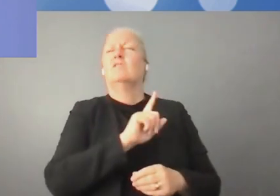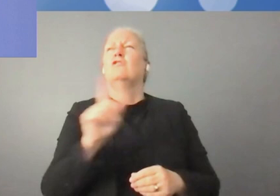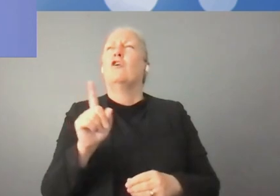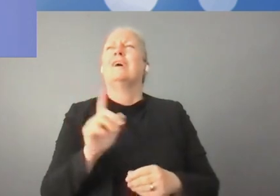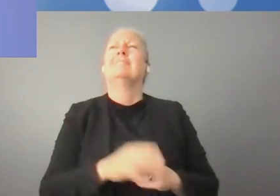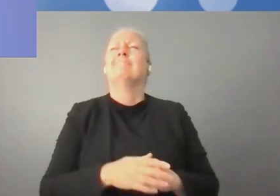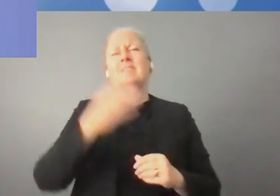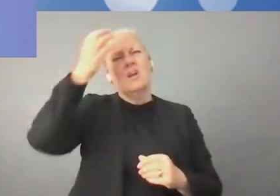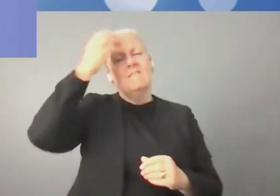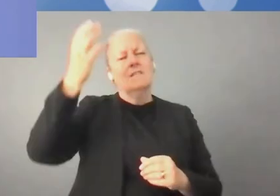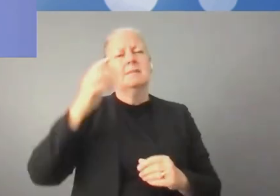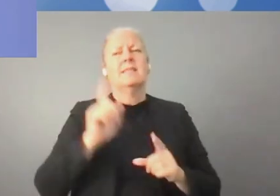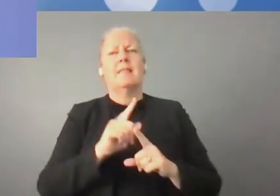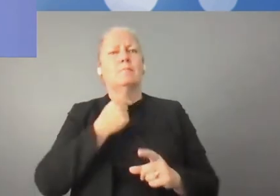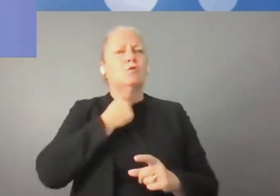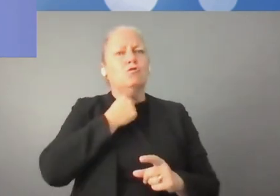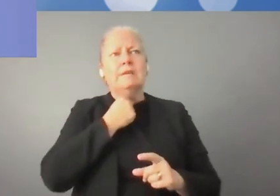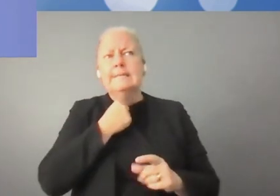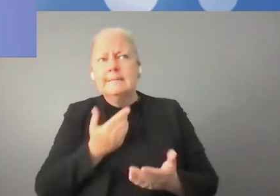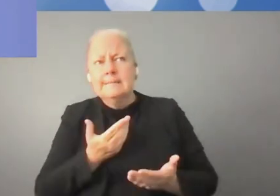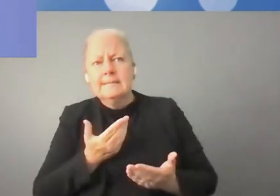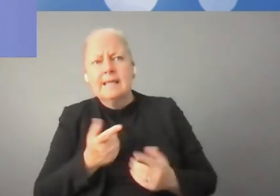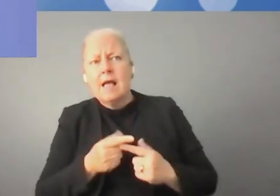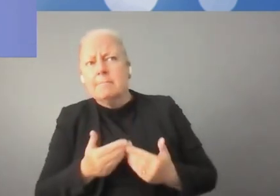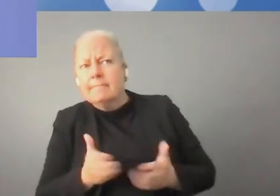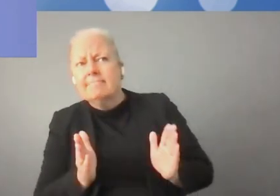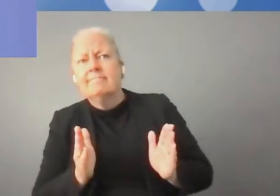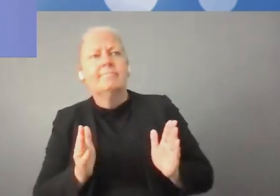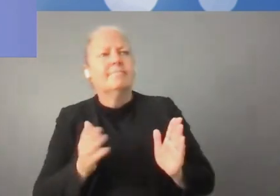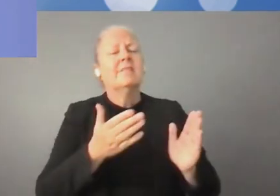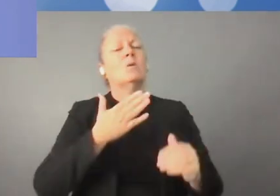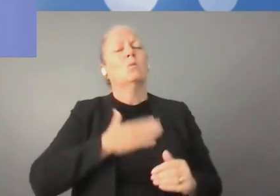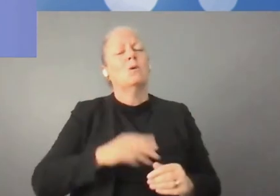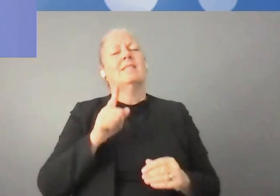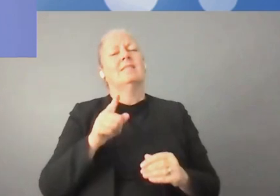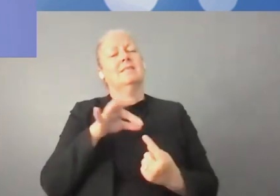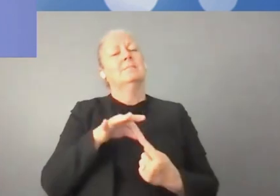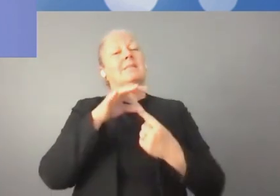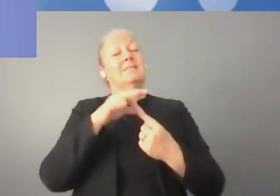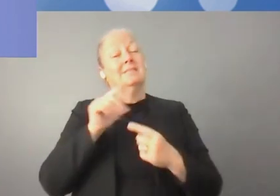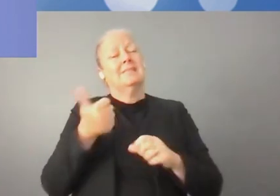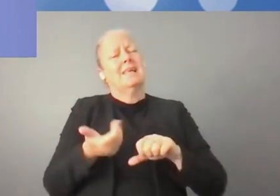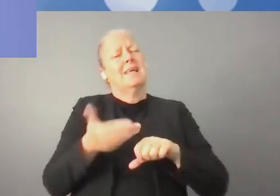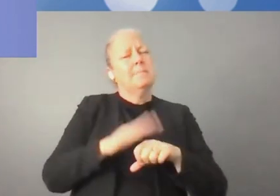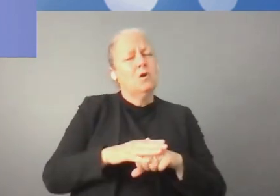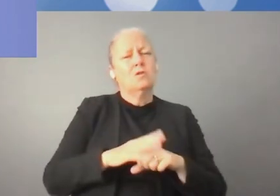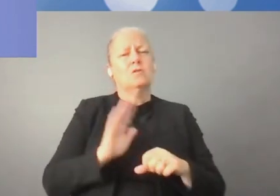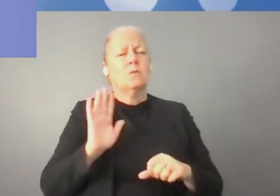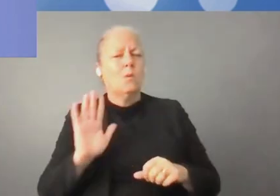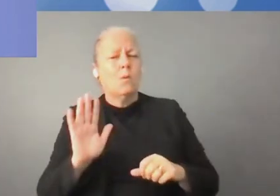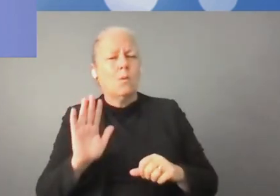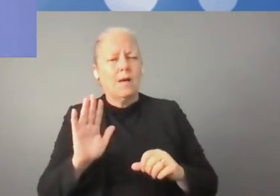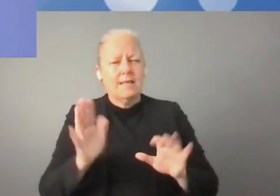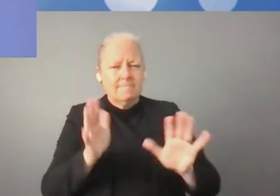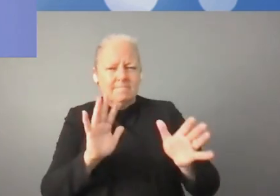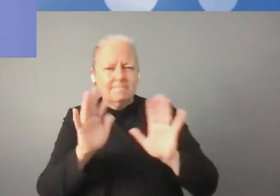-financer, protéger, comme vous le faites. Depuis quelques années, maintenant, on passe à l'étape suivante parce qu'on parle des scale-up. Maintenant,